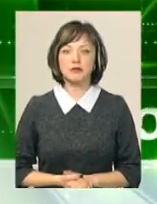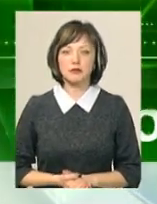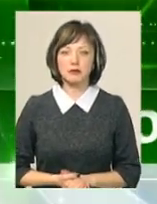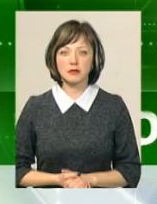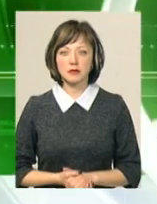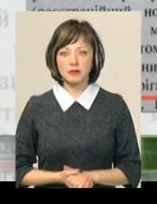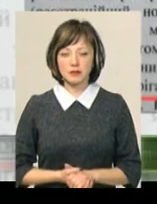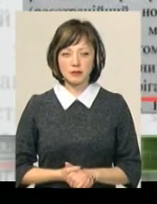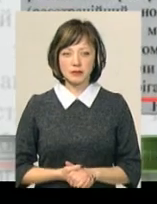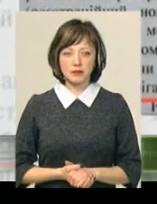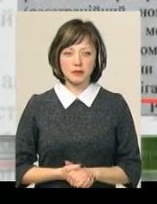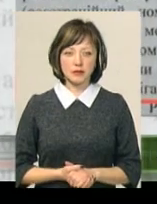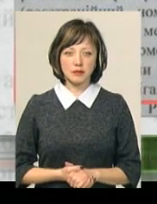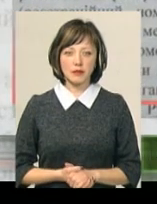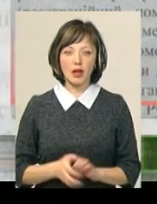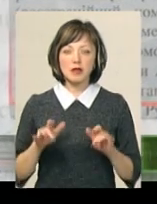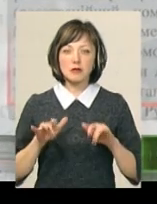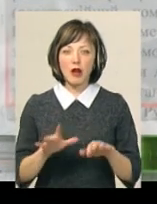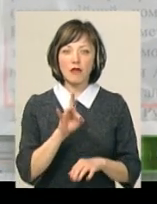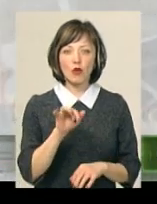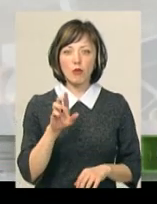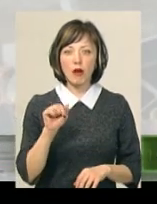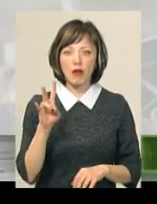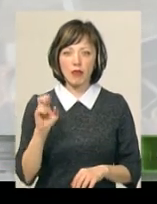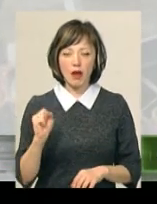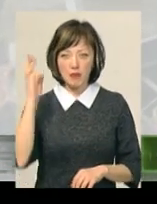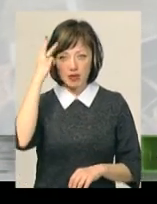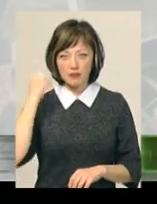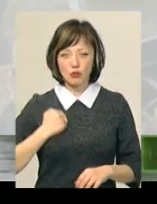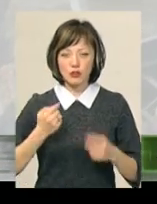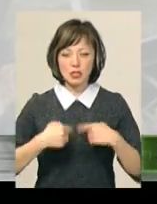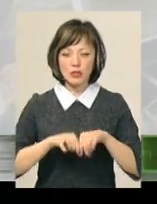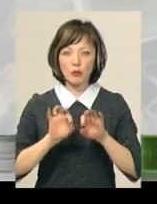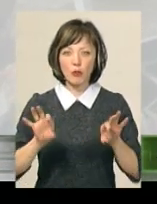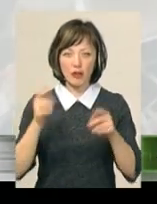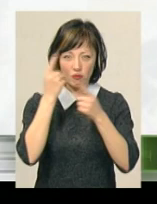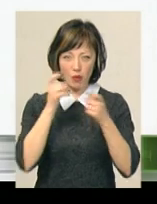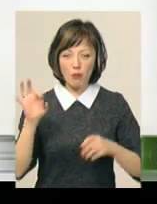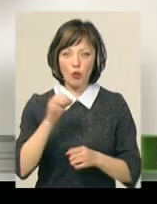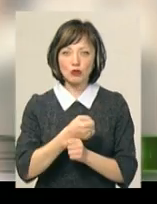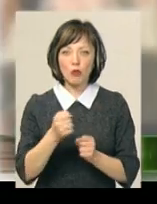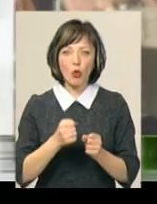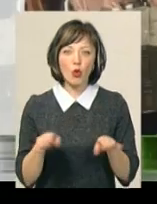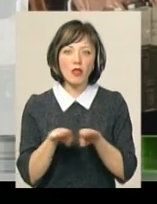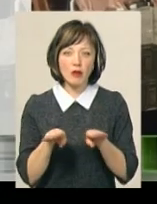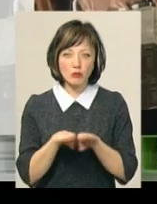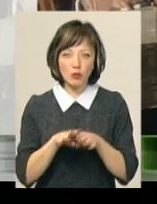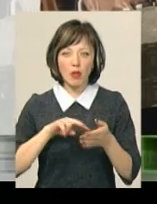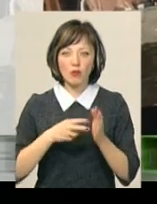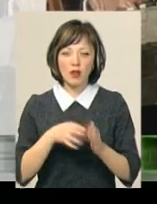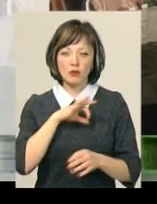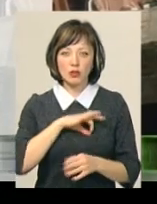Музика Справа Рубана. У Хмельницькій військовій частині прокоментували інформацію про зброю, яку начебто планували